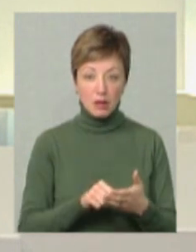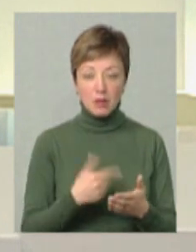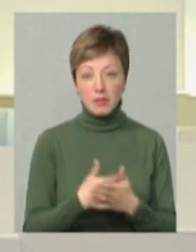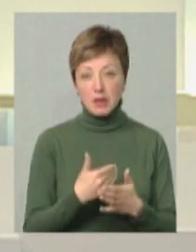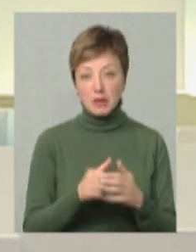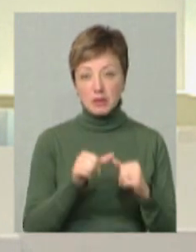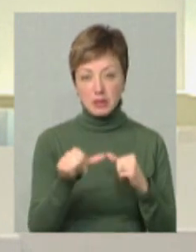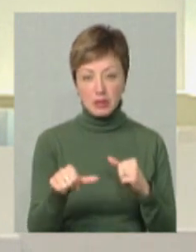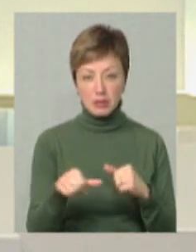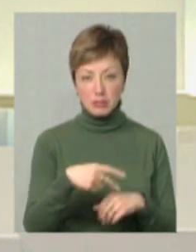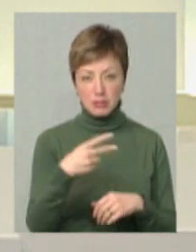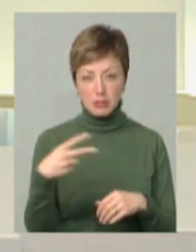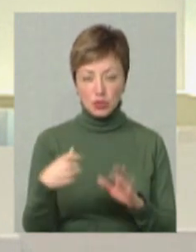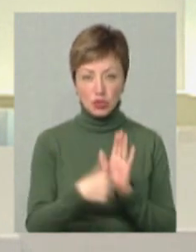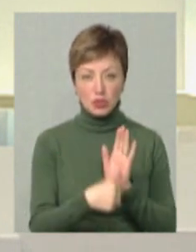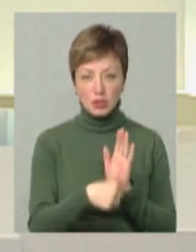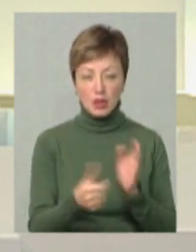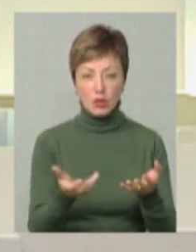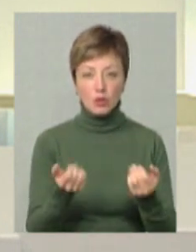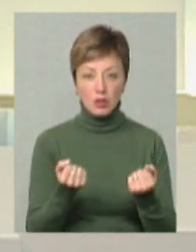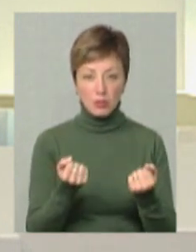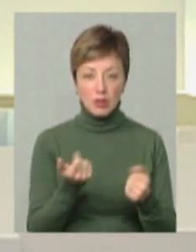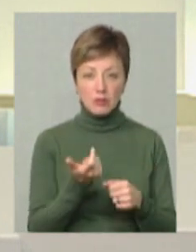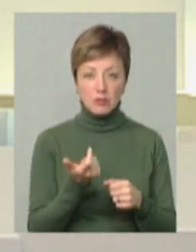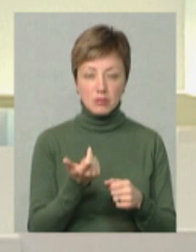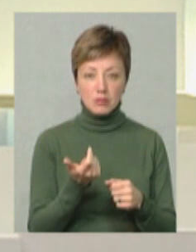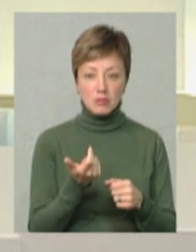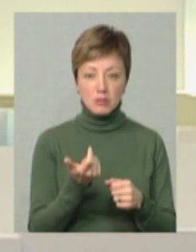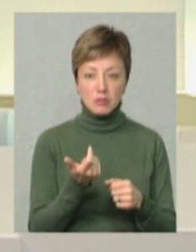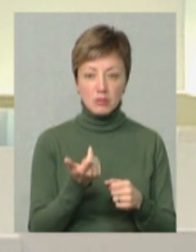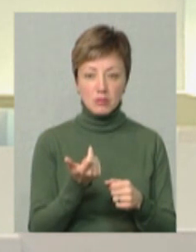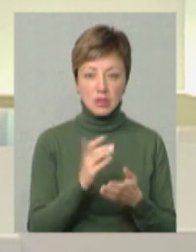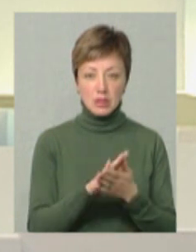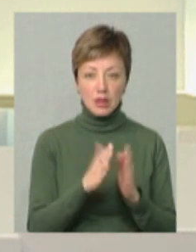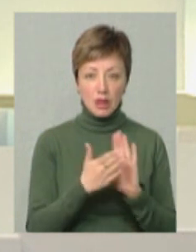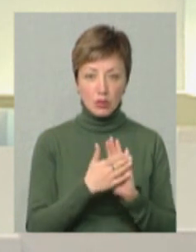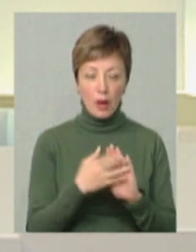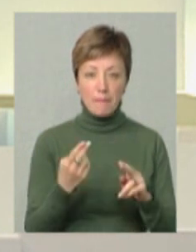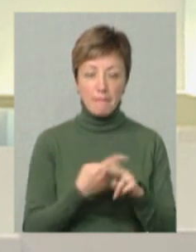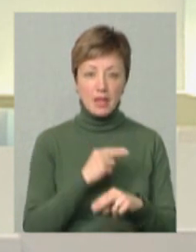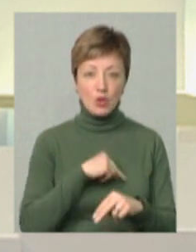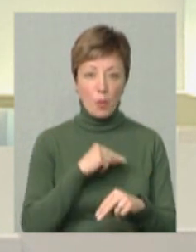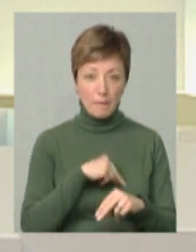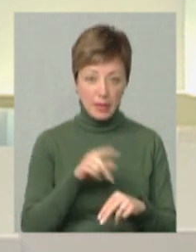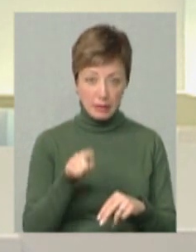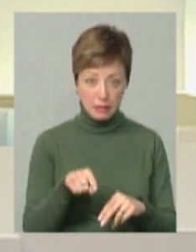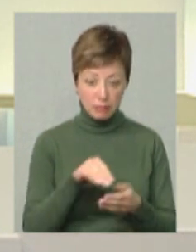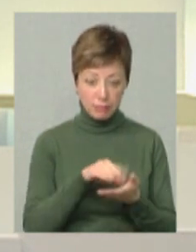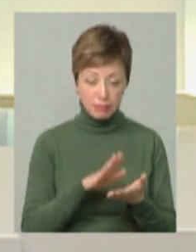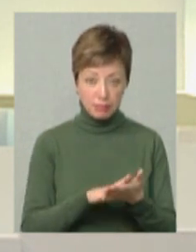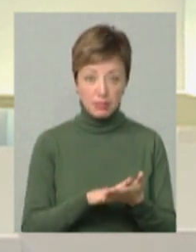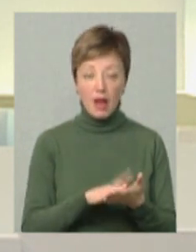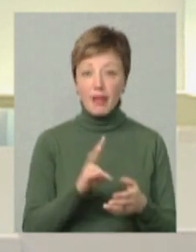приблизно 60 чоловік отримали, більше 50 отримали статус безробітних, тому що з тих людей, які